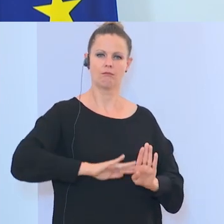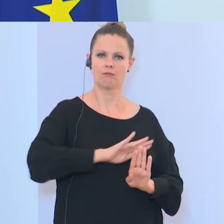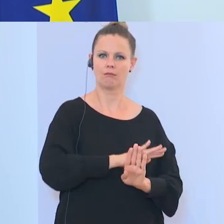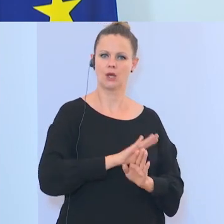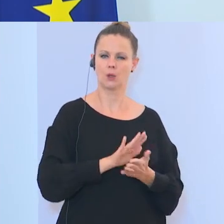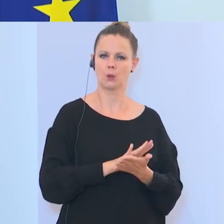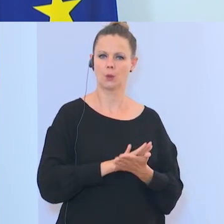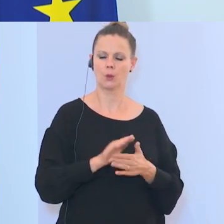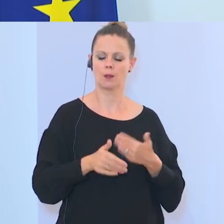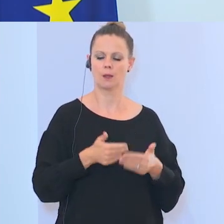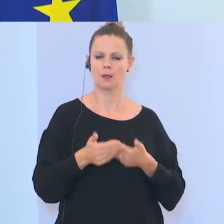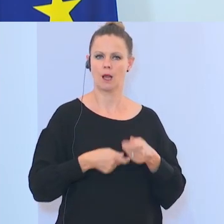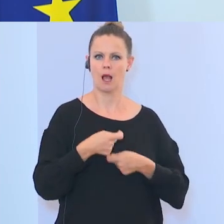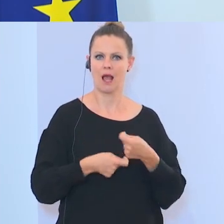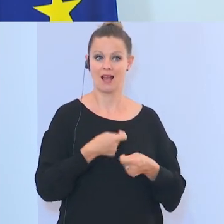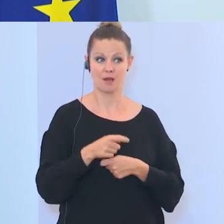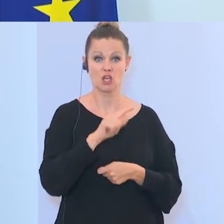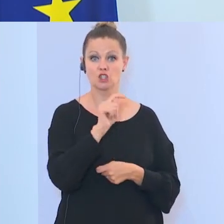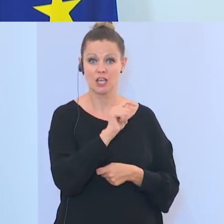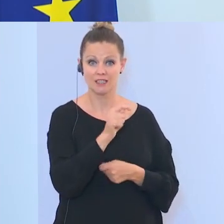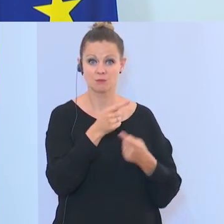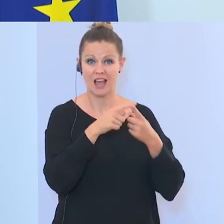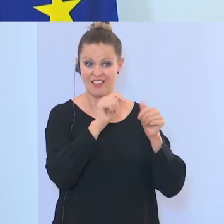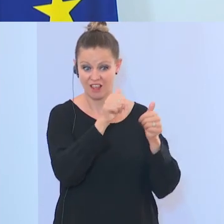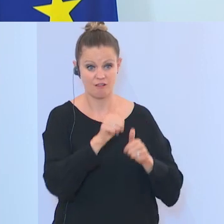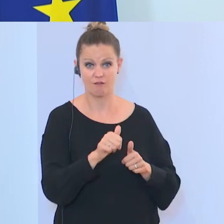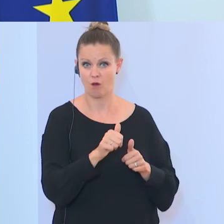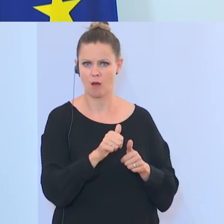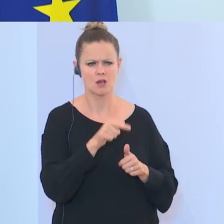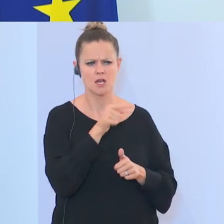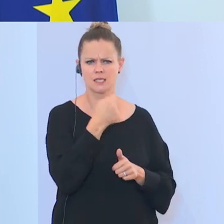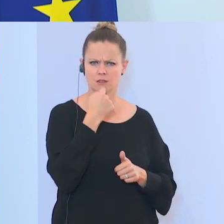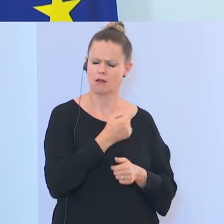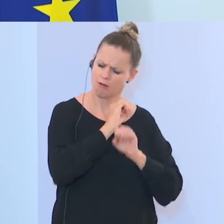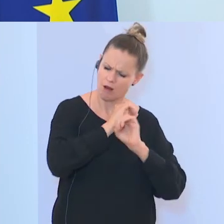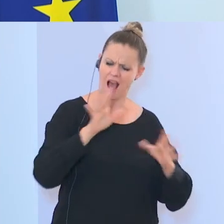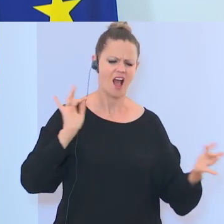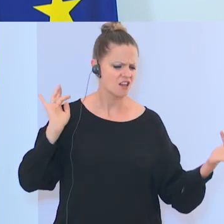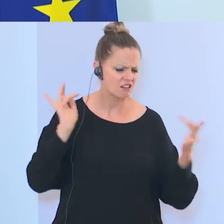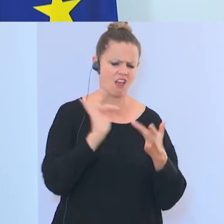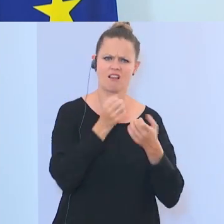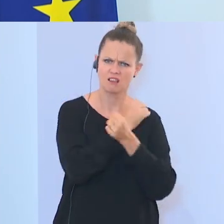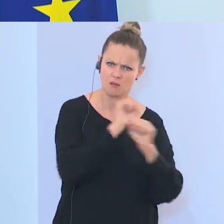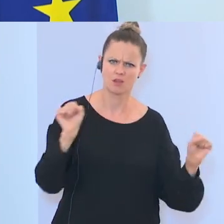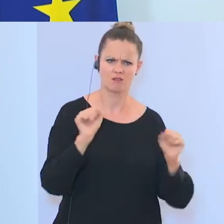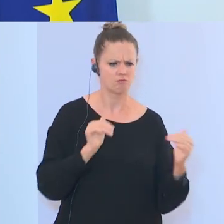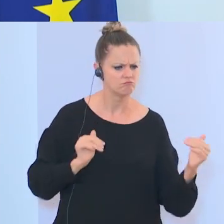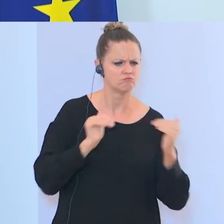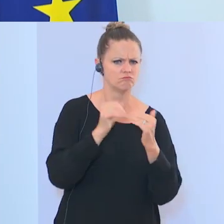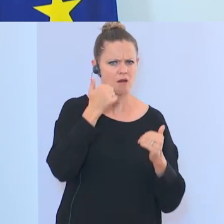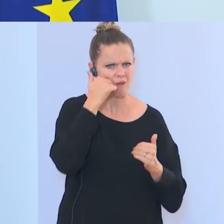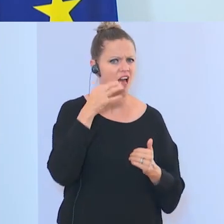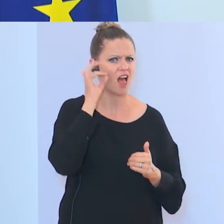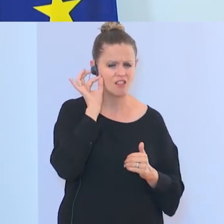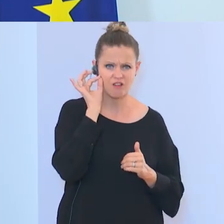ganz klar seine Agenden kommuniziert und sagt, wir sind gegen Demokratie und wir sind gegen Gleichberechtigung von Mann und Frau, aber der